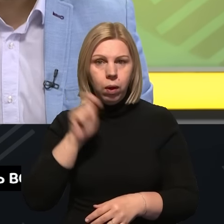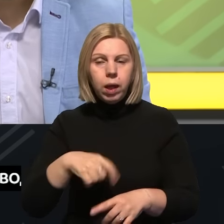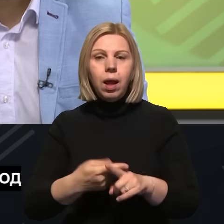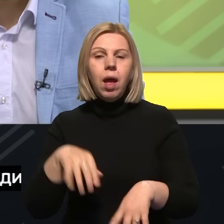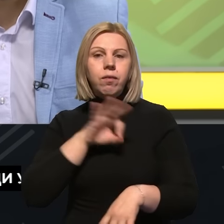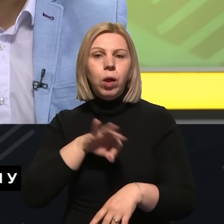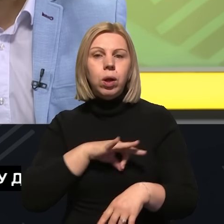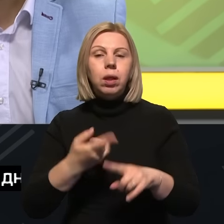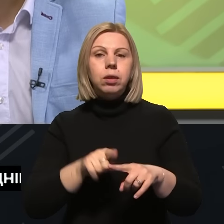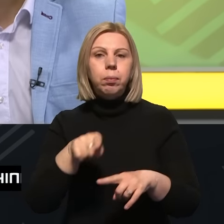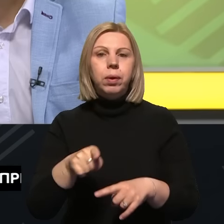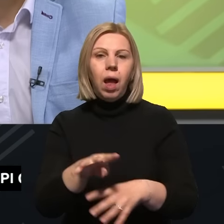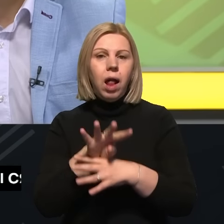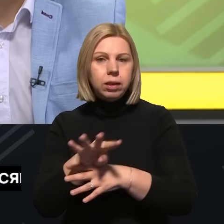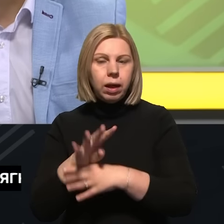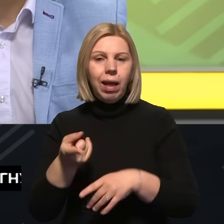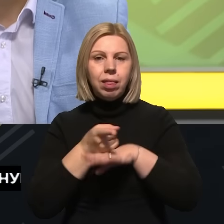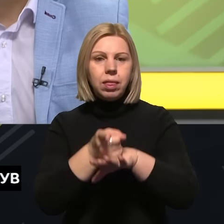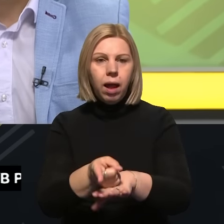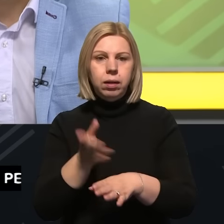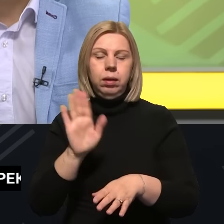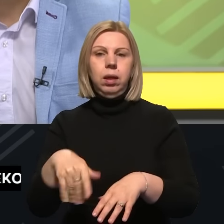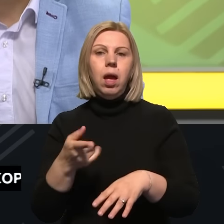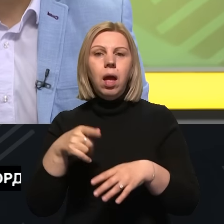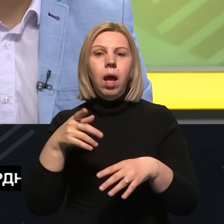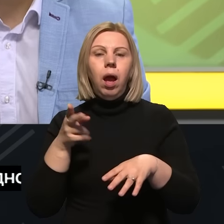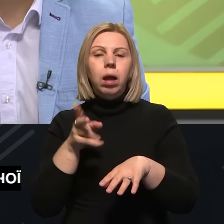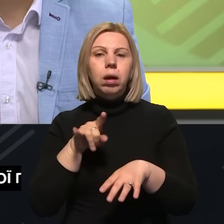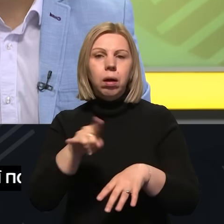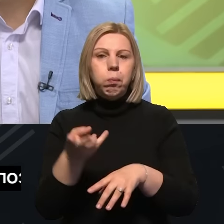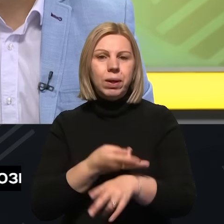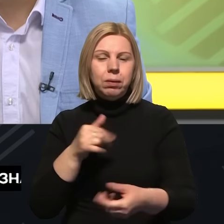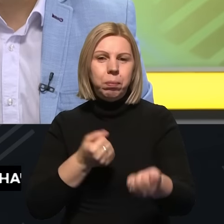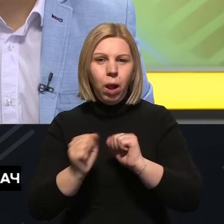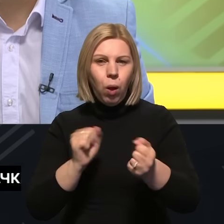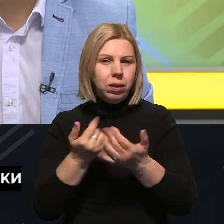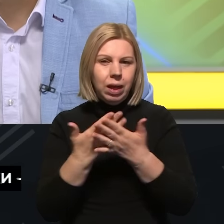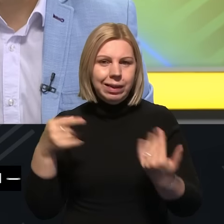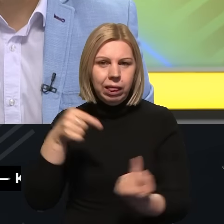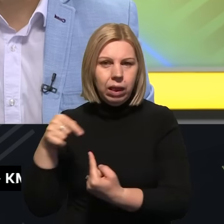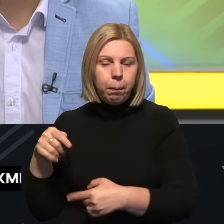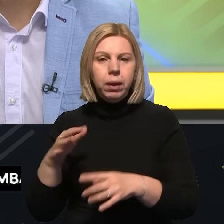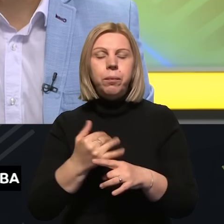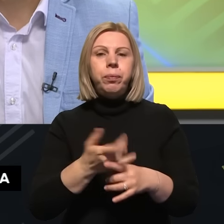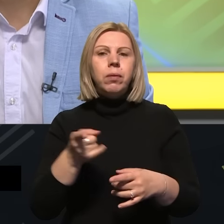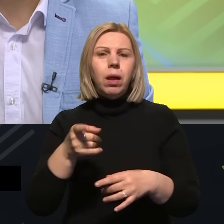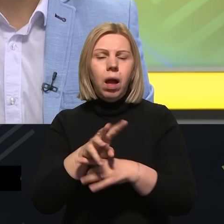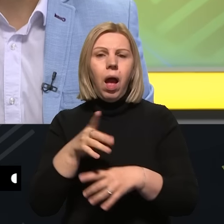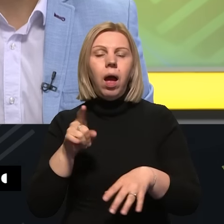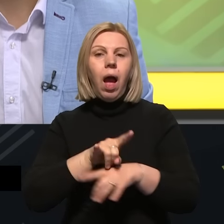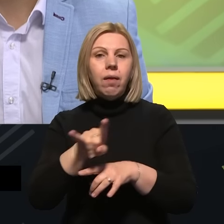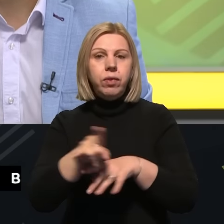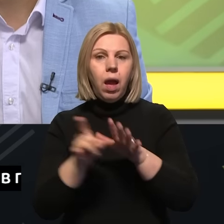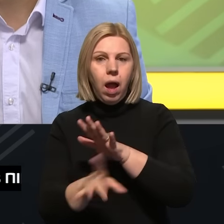використовуючи при цьому артилерію, танки, безпілотники різних типів, міномети, а також використовує авіацію,